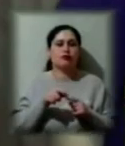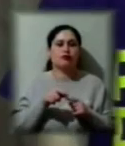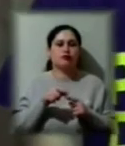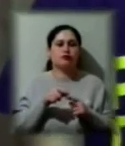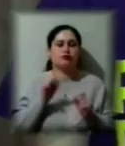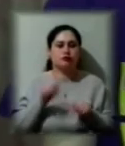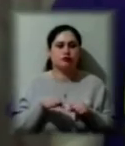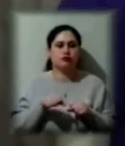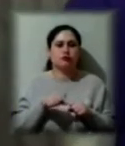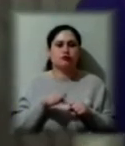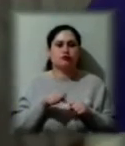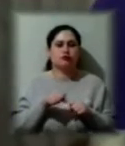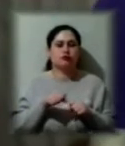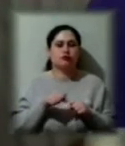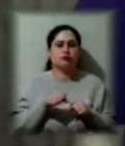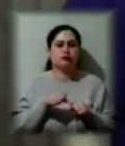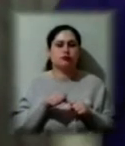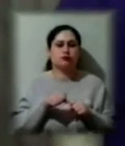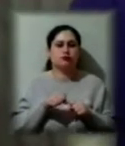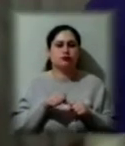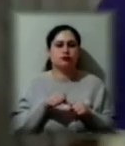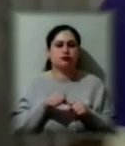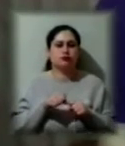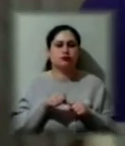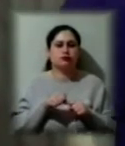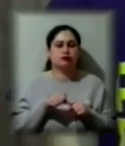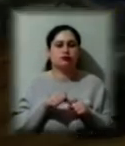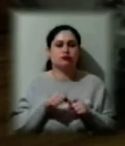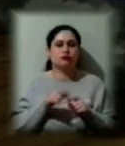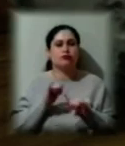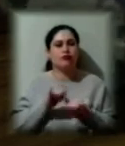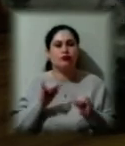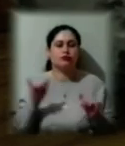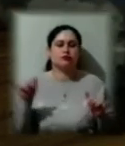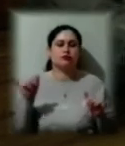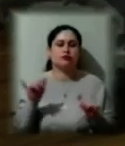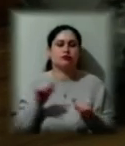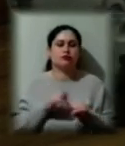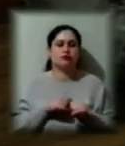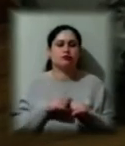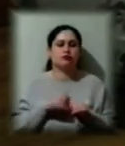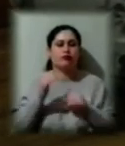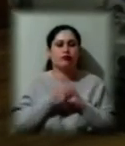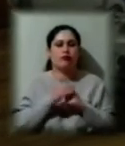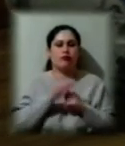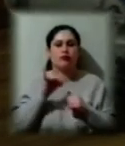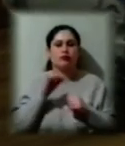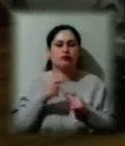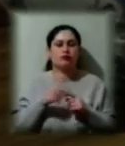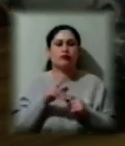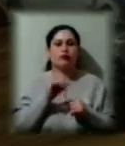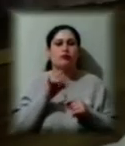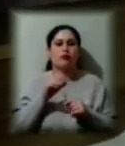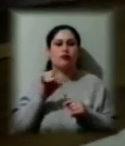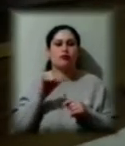розвиватися. Вечері у Артема Кюкушин карате. Хлопець